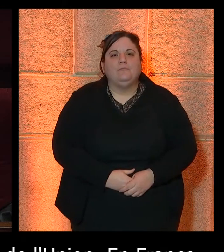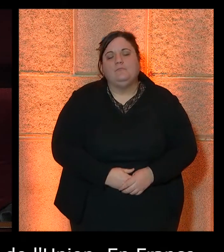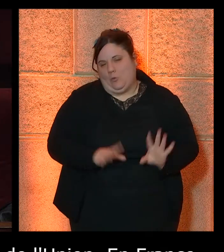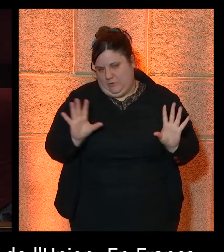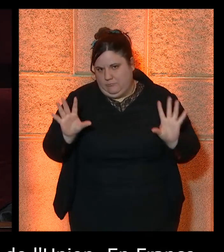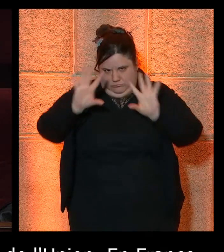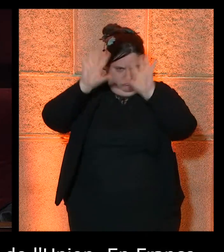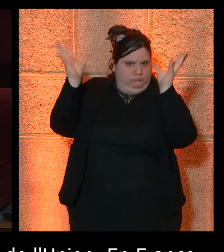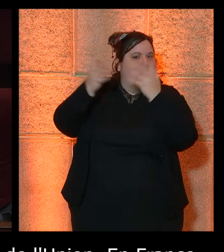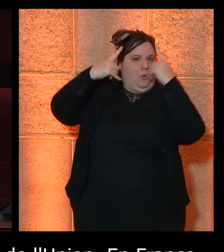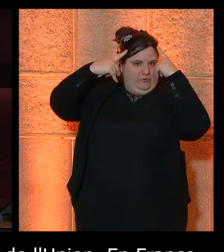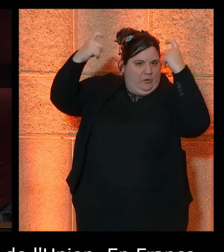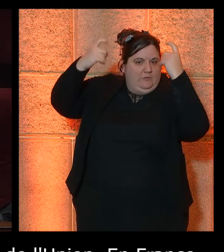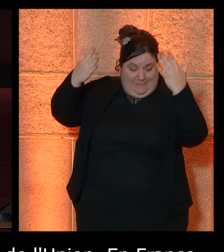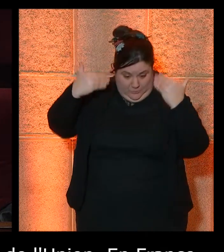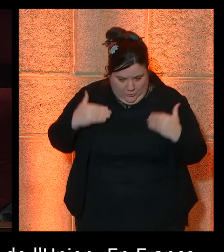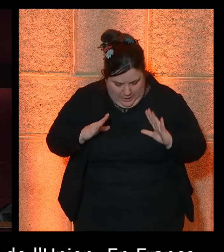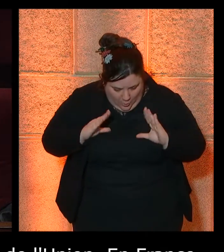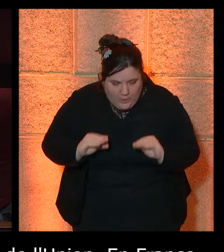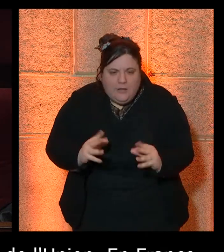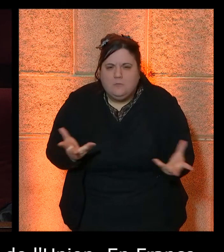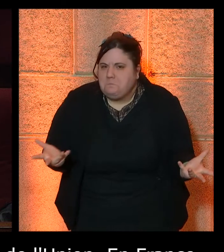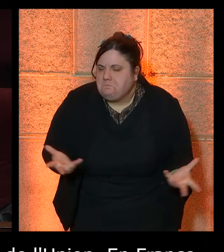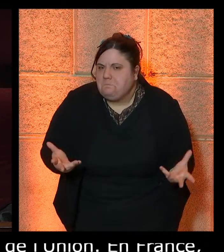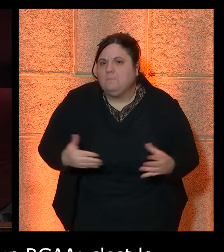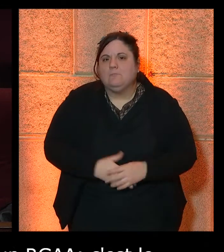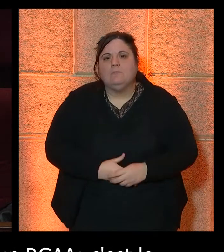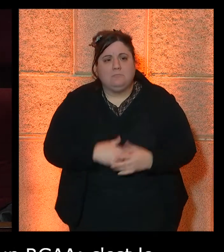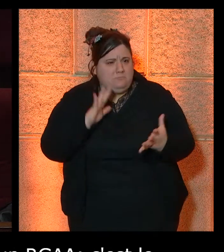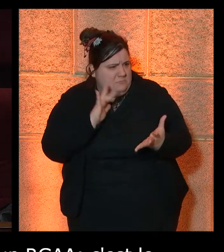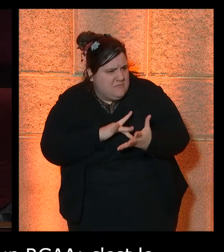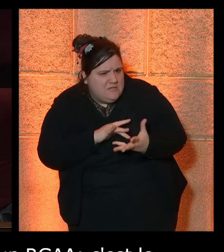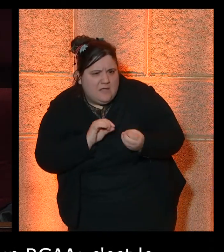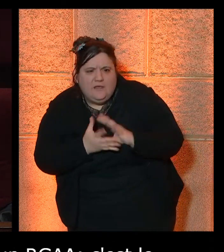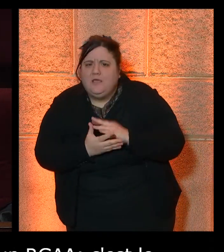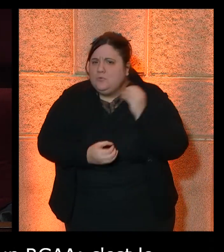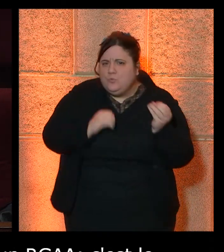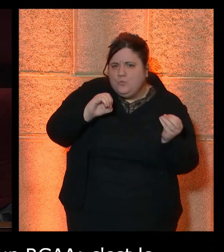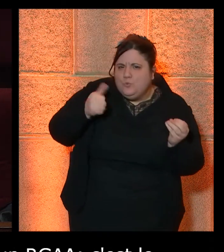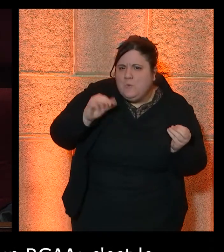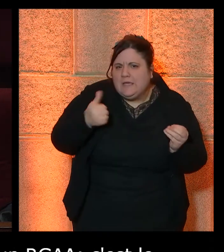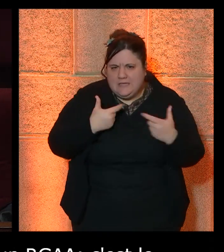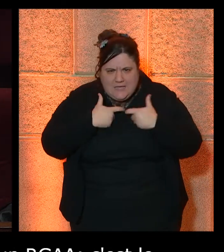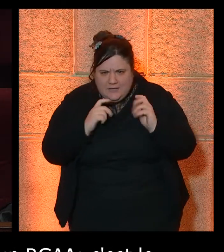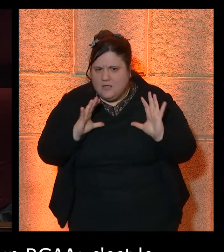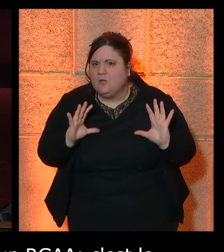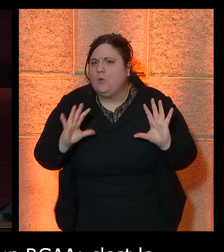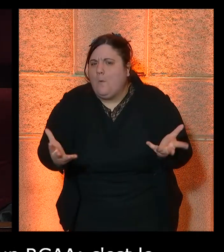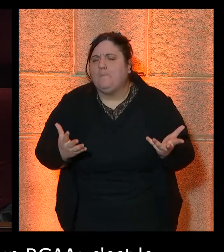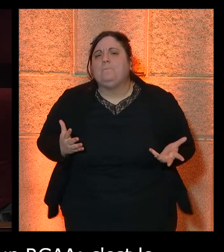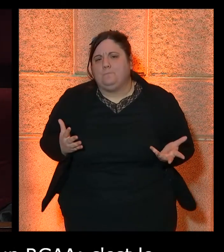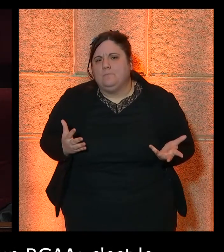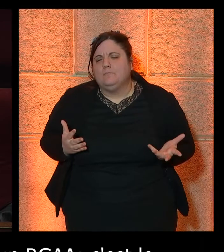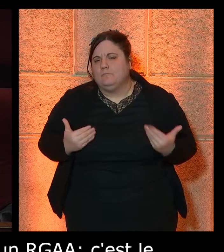concret, qu'est-ce qu'on attend quand on parle d'accessibilité numérique ? Je ne vais pas lister